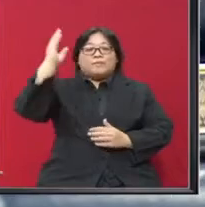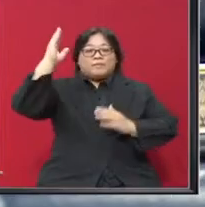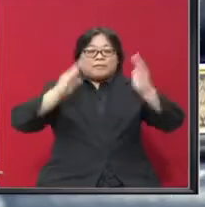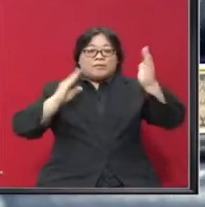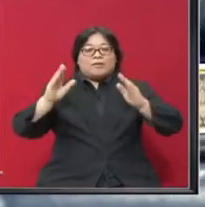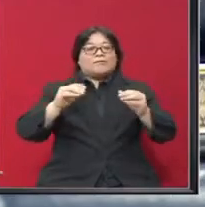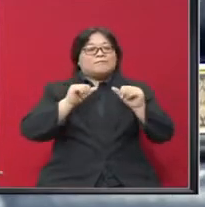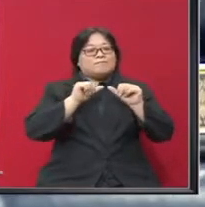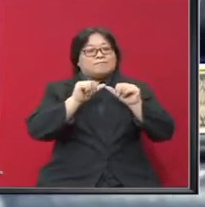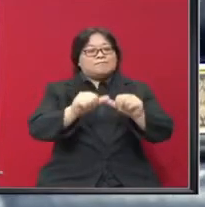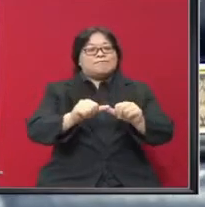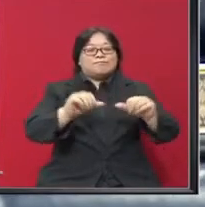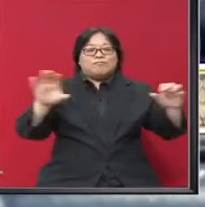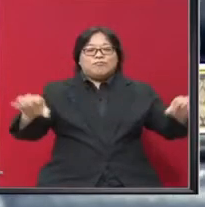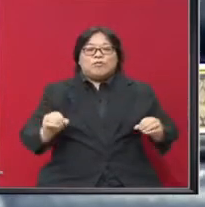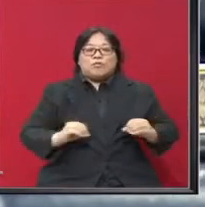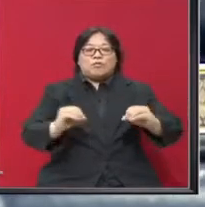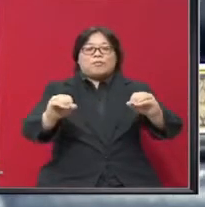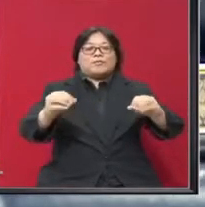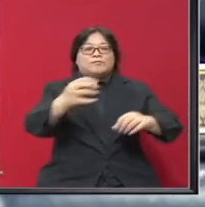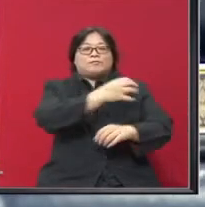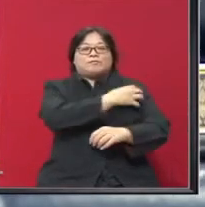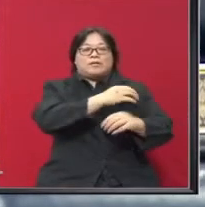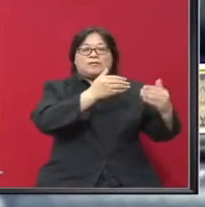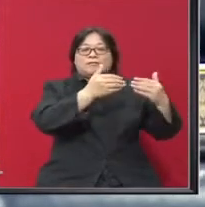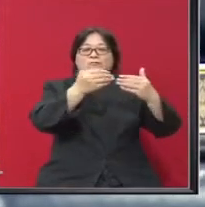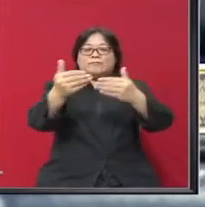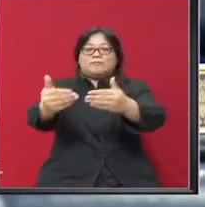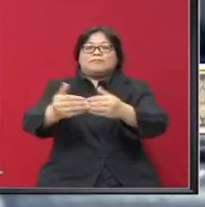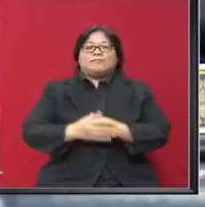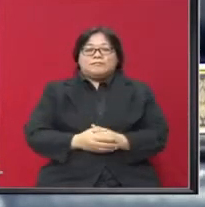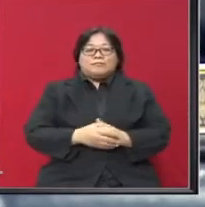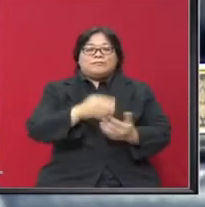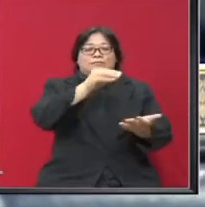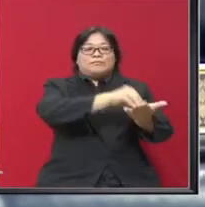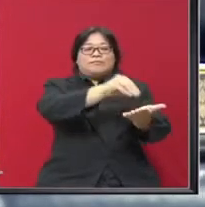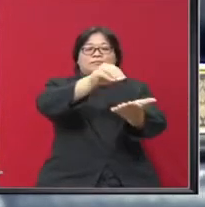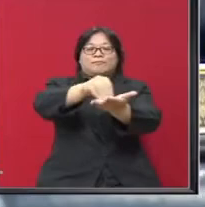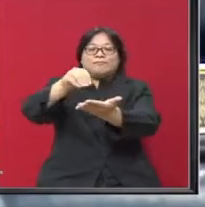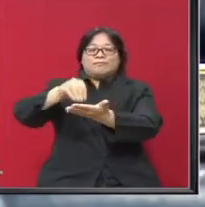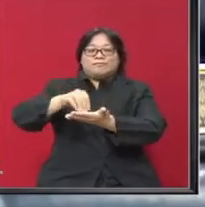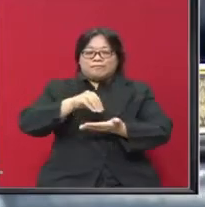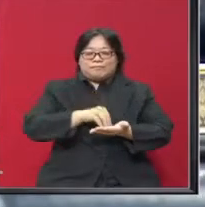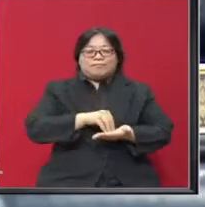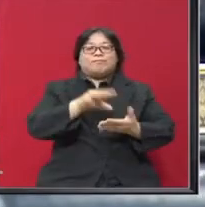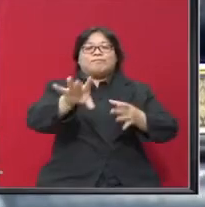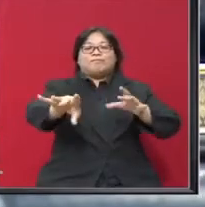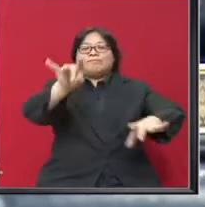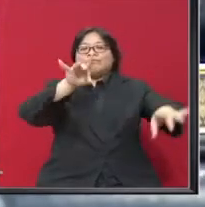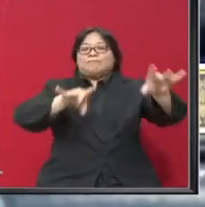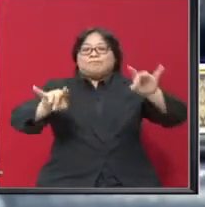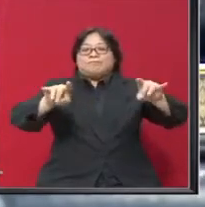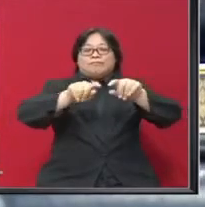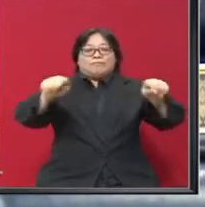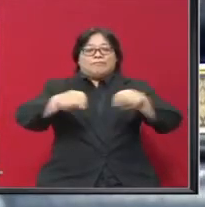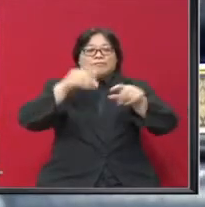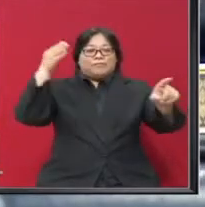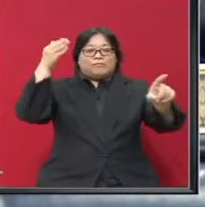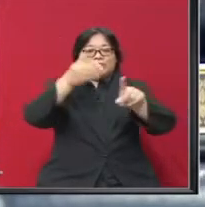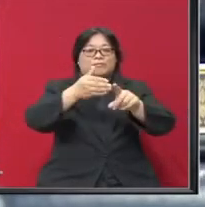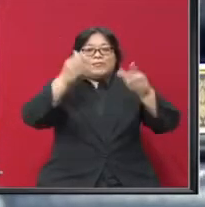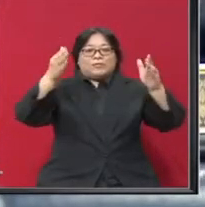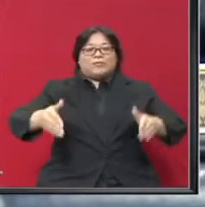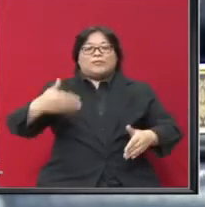Akan terus menjalankan operasi penguatkuasaan secara berterusan Di lokasi-lokasi yang dikenal pasti menjadi tumpuan